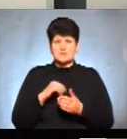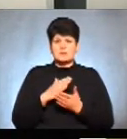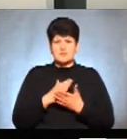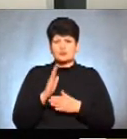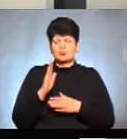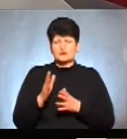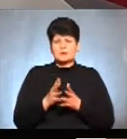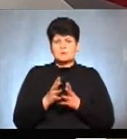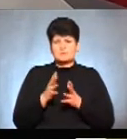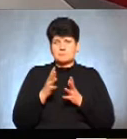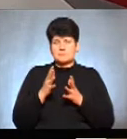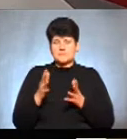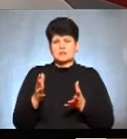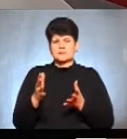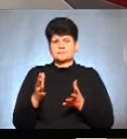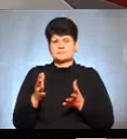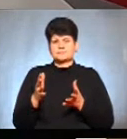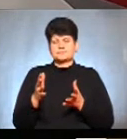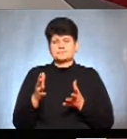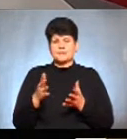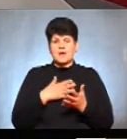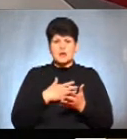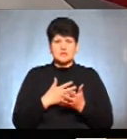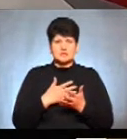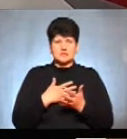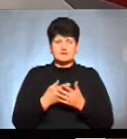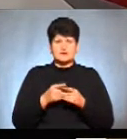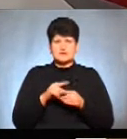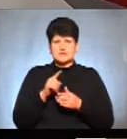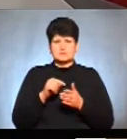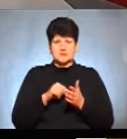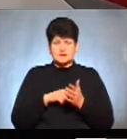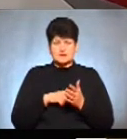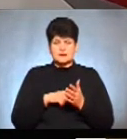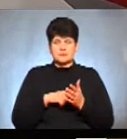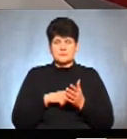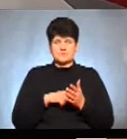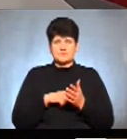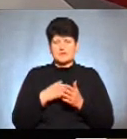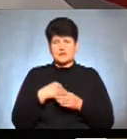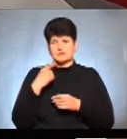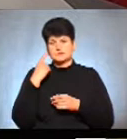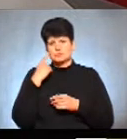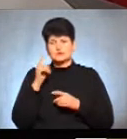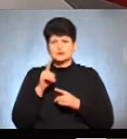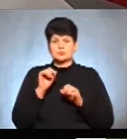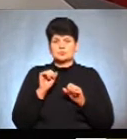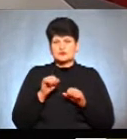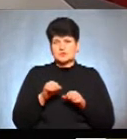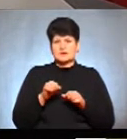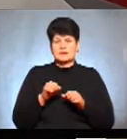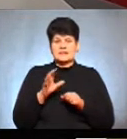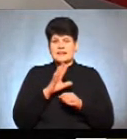більш, скажімо, активними в цих питаннях. То, все-таки, я думаю, ймовірність, значить, знов-таки,